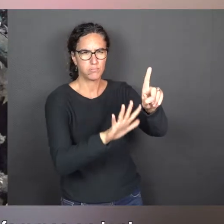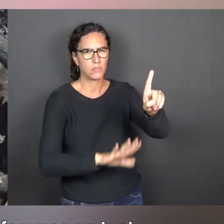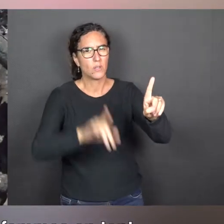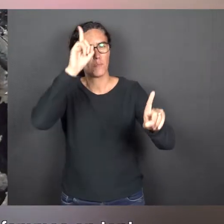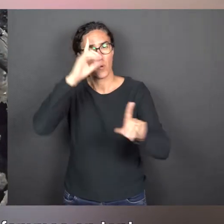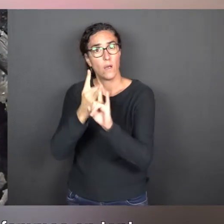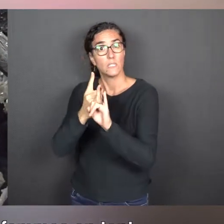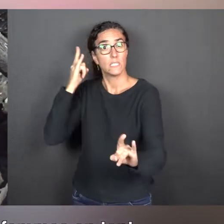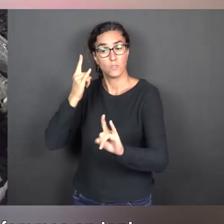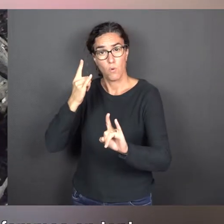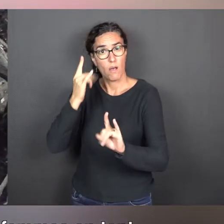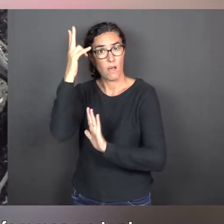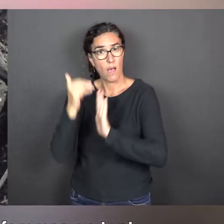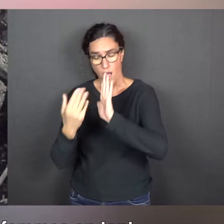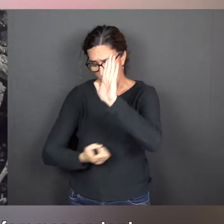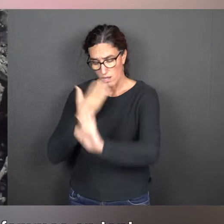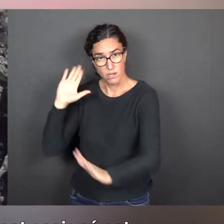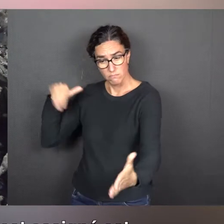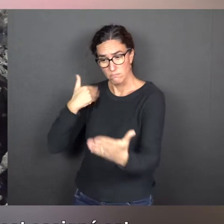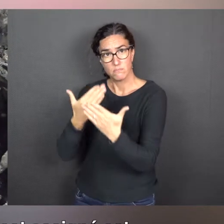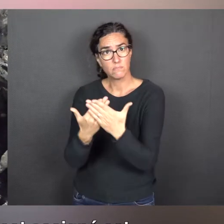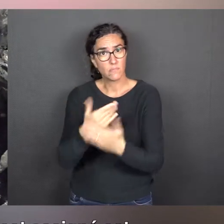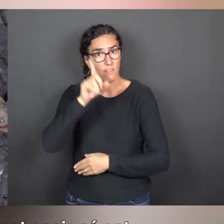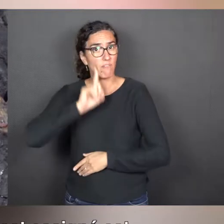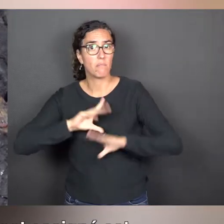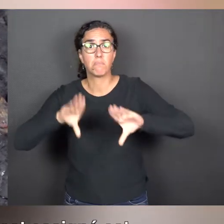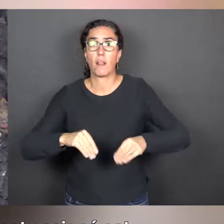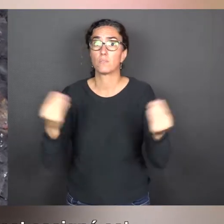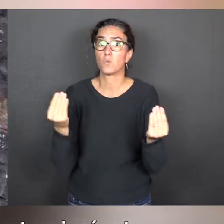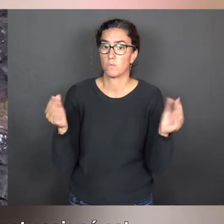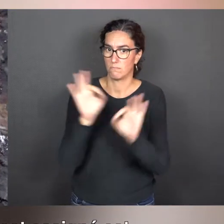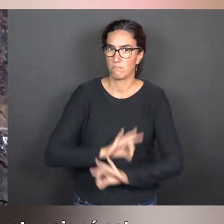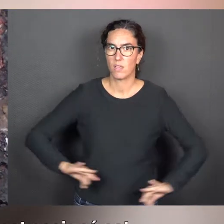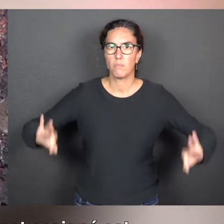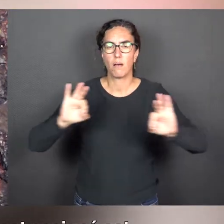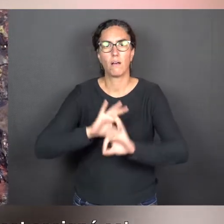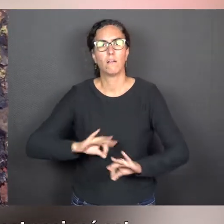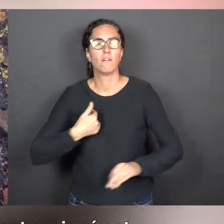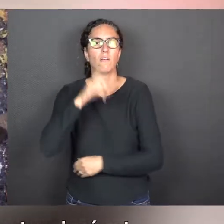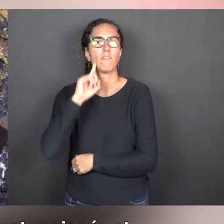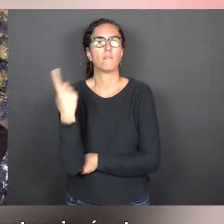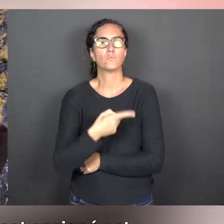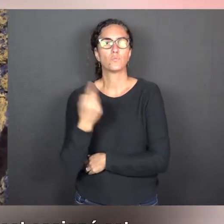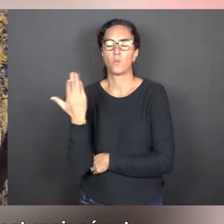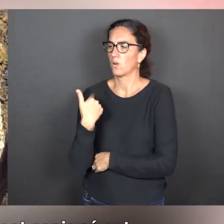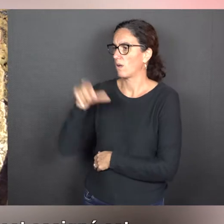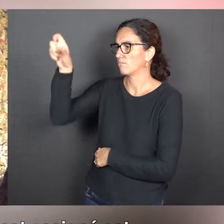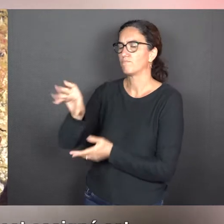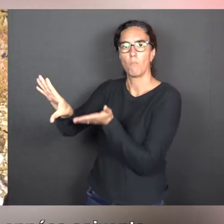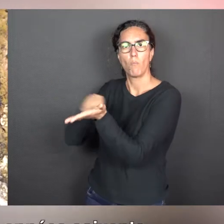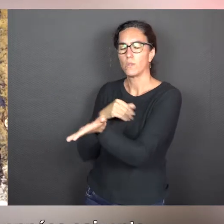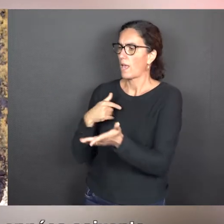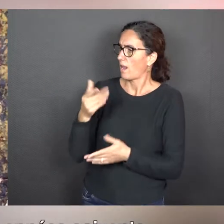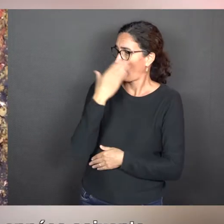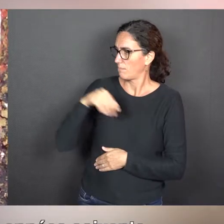où les femmes en tant qu'artistes n'ont pas encore véritablement de place, où le rôle qu'il leur est assigné est plutôt celui de muse ou de modèle.